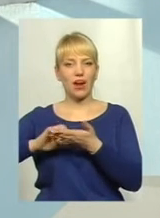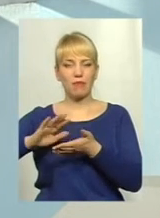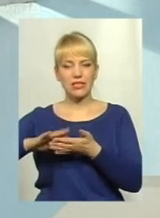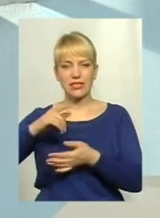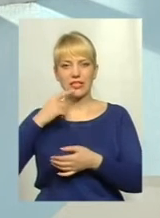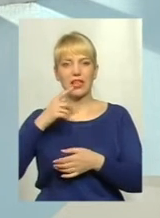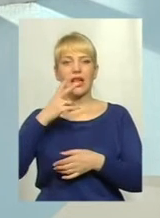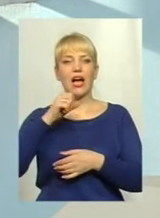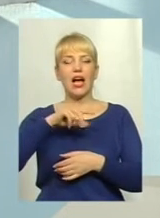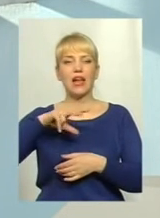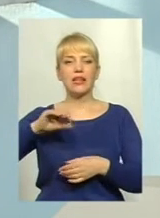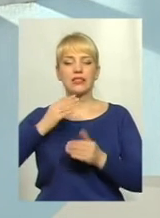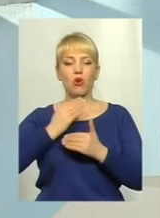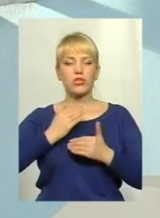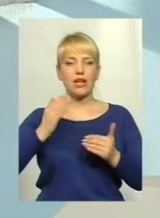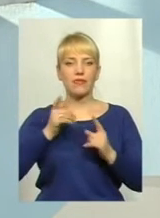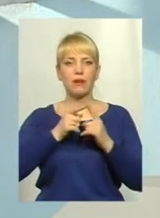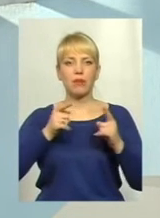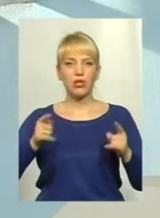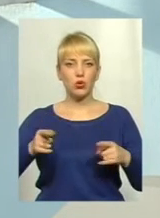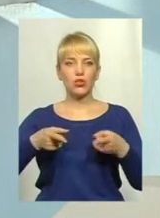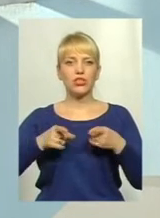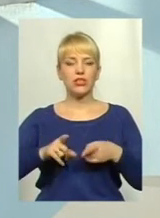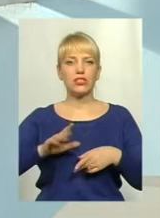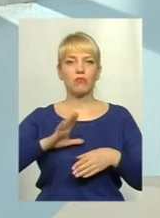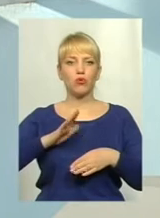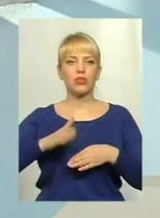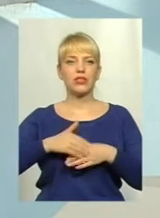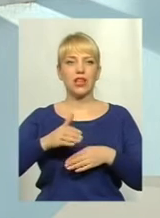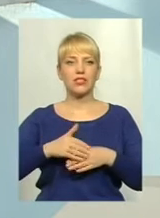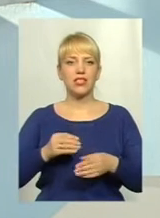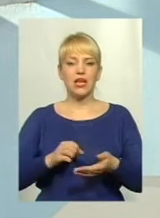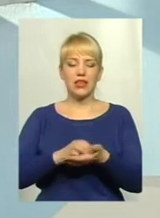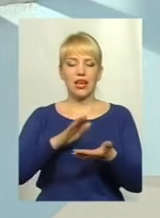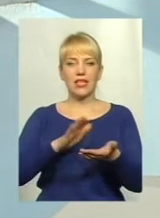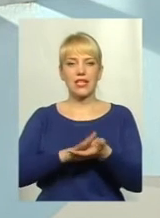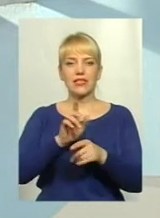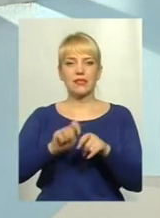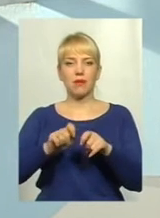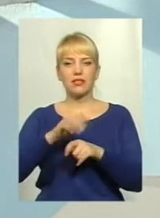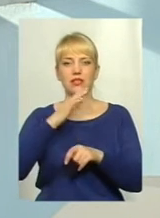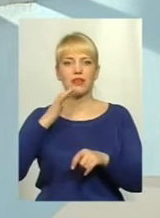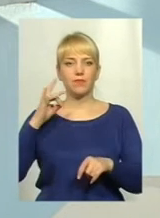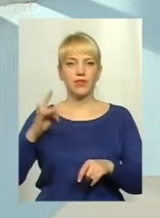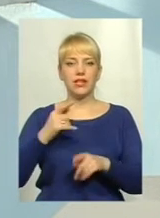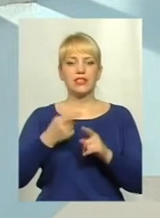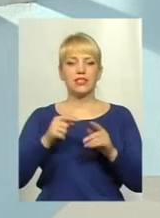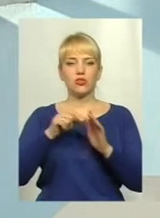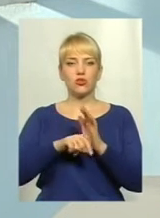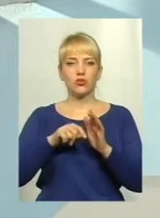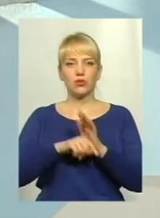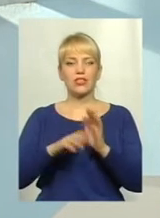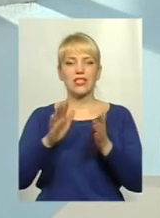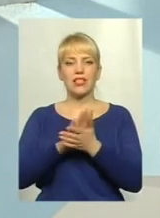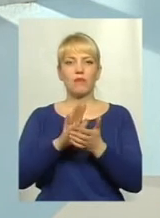за останній період дійсно були такі санкції накладені інспекцією неодноразово. Це і стосується забруднення атмосферного